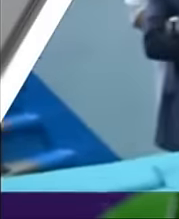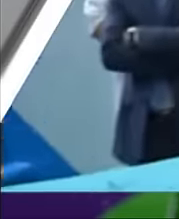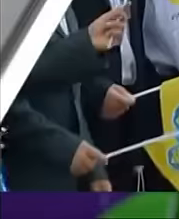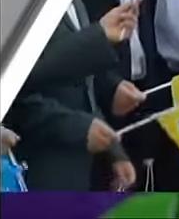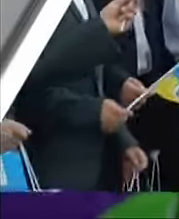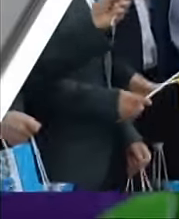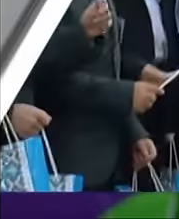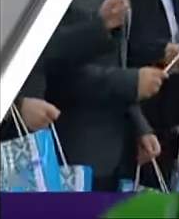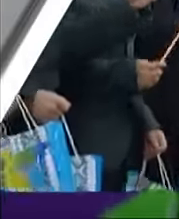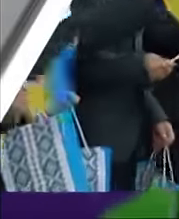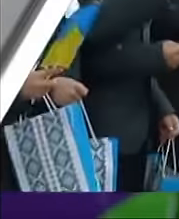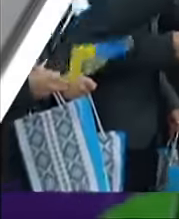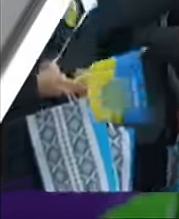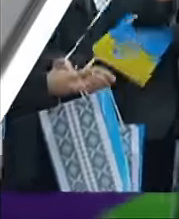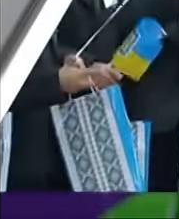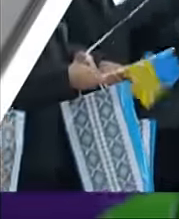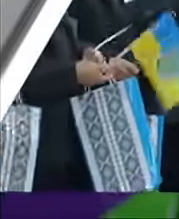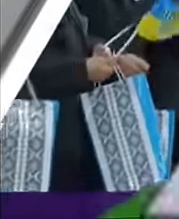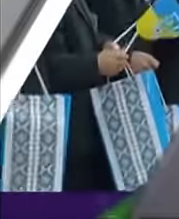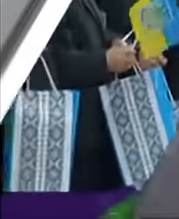карток вже знайшли своїх власників.